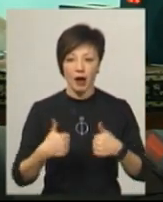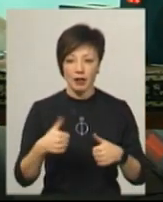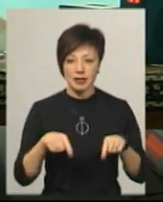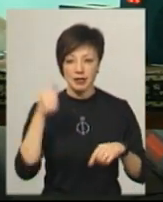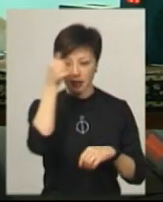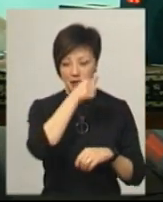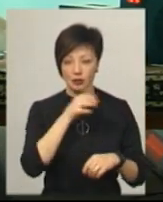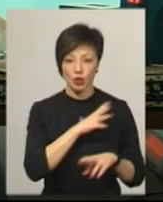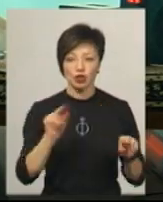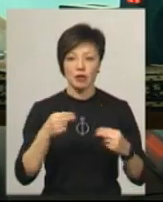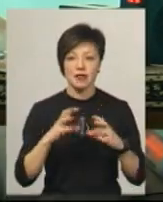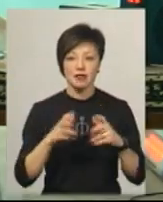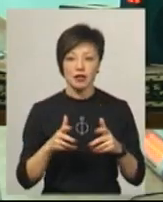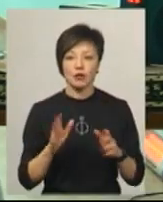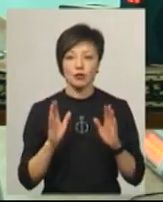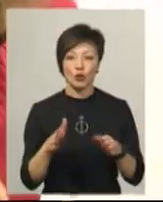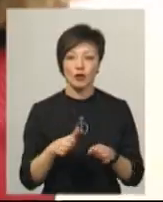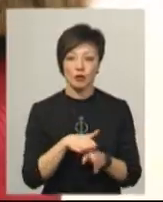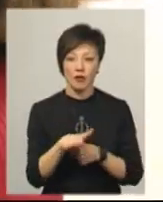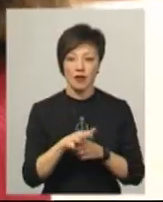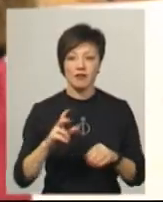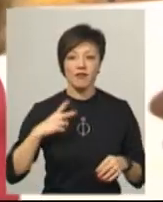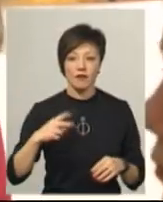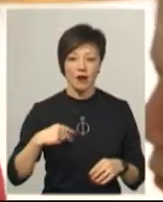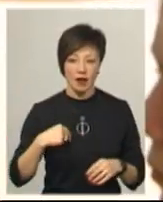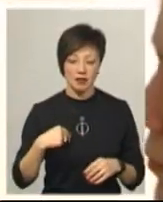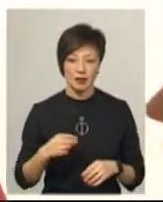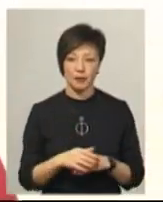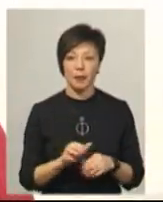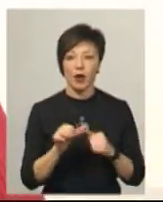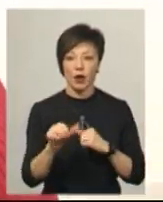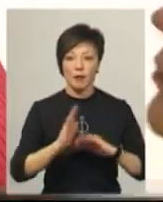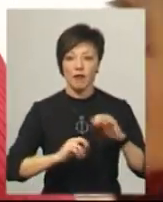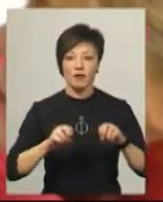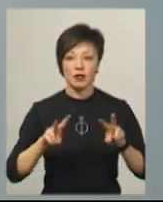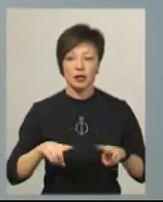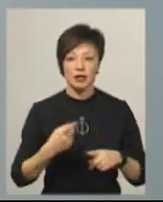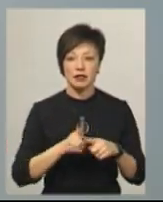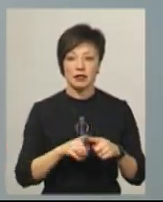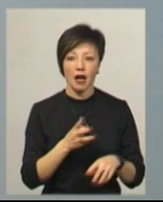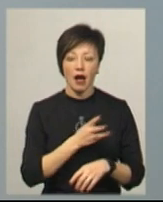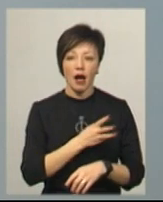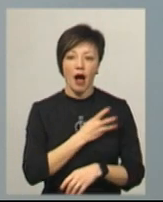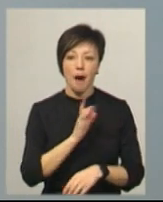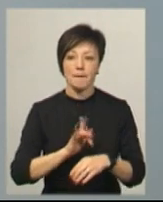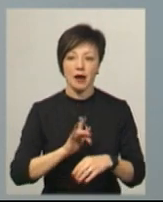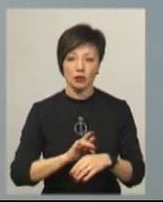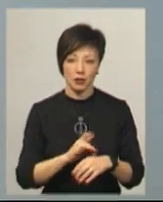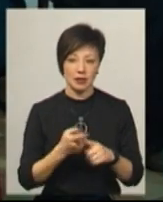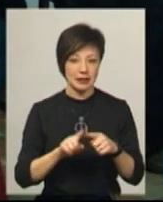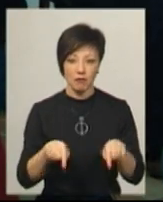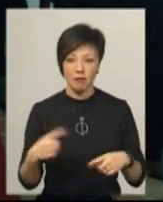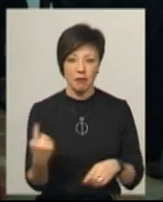це в мене буде чемпіонат світу, він буде проходити в Франції. Окрім професіоналів, змагаються аматори. Анастія Тадеушук на таких змаганнях перше.